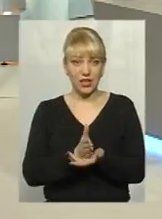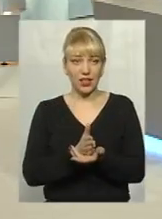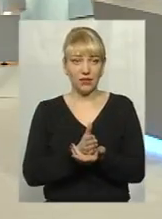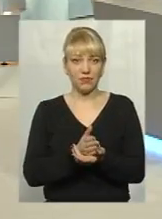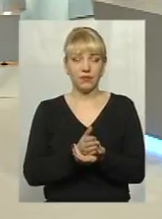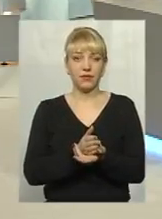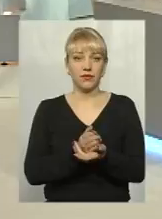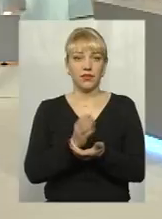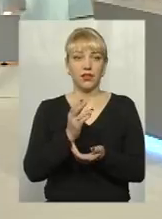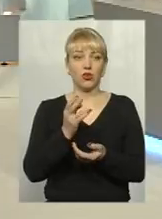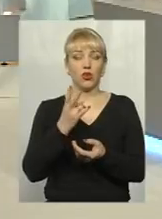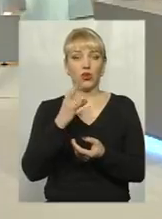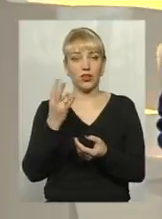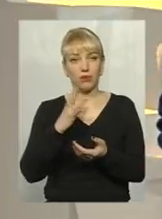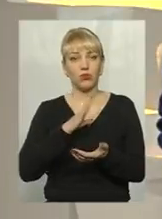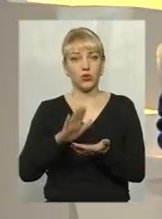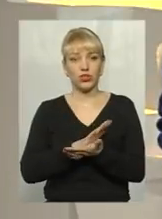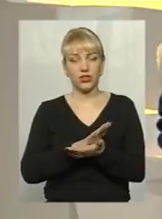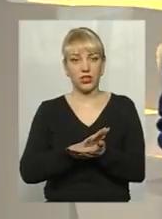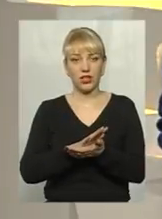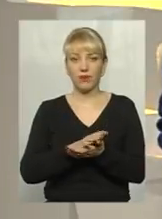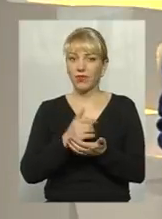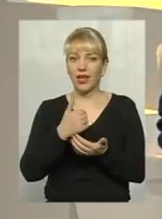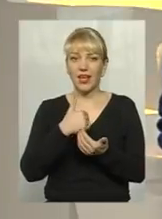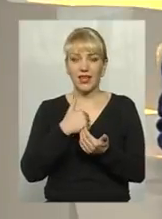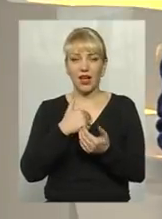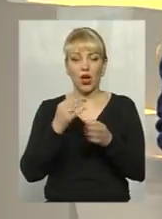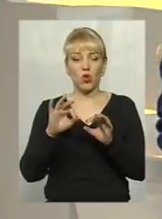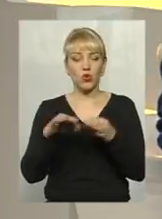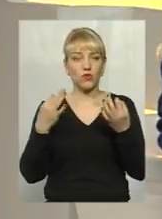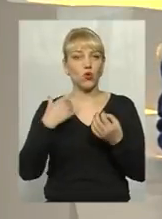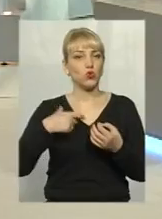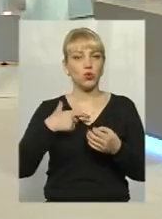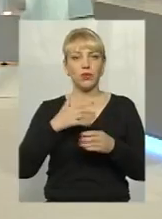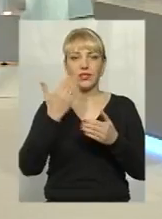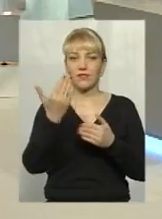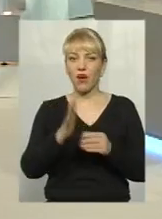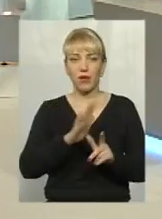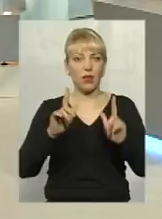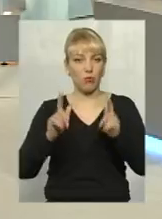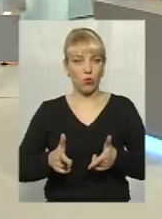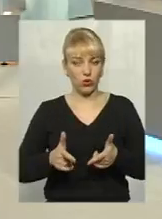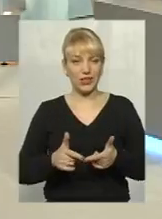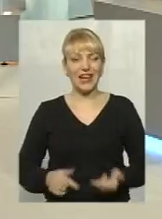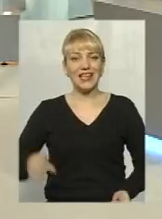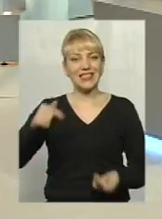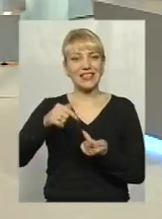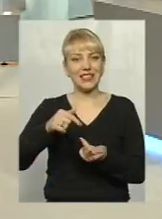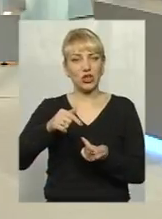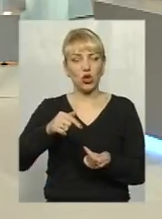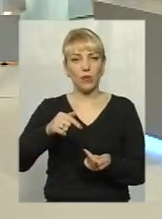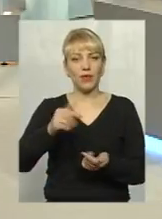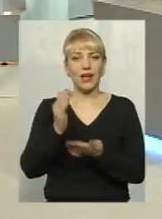все-таки пам'ятати. Я з вами тут трошки дозволю собі не погодитись, тому що, згідно з регламентом любих